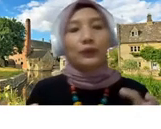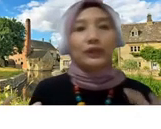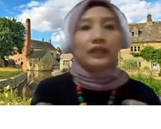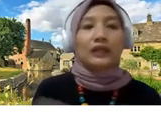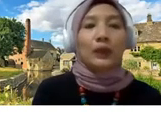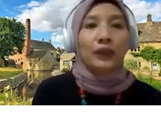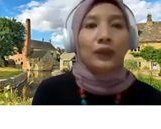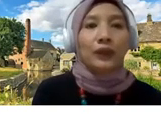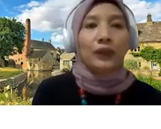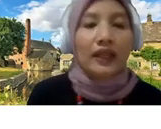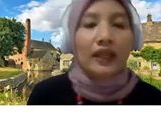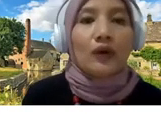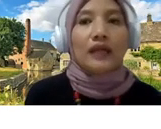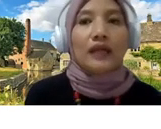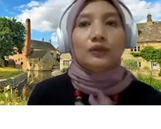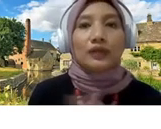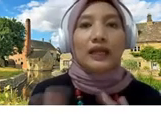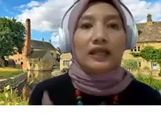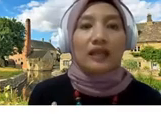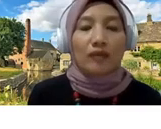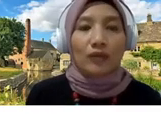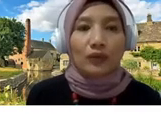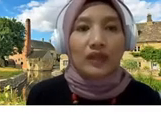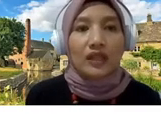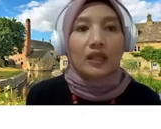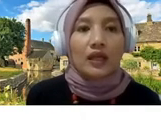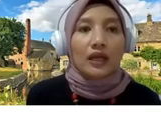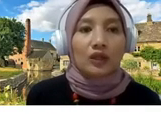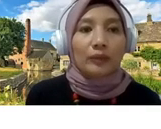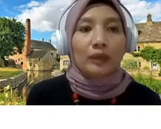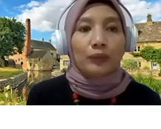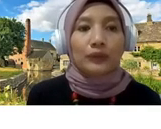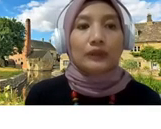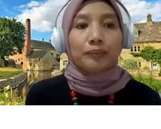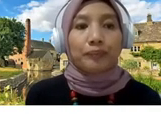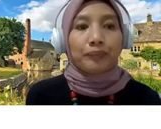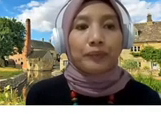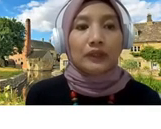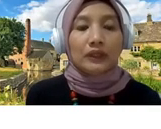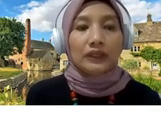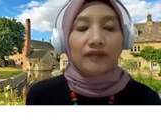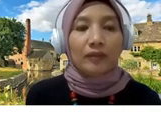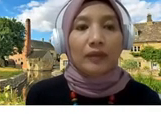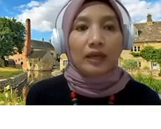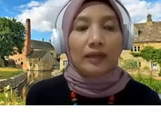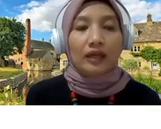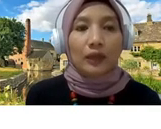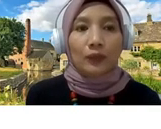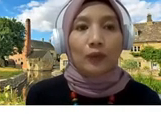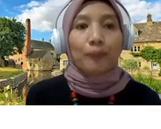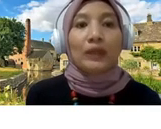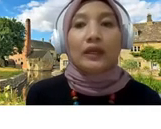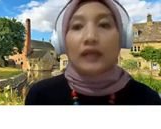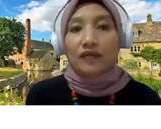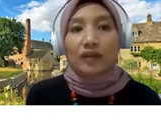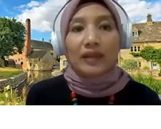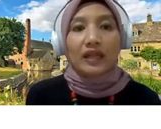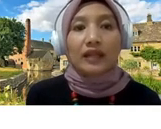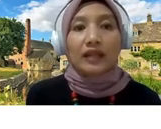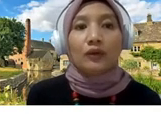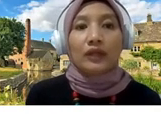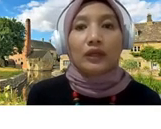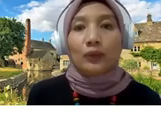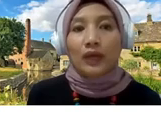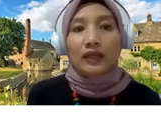perlu diketahui oleh seorang jurnalis yang mau menulis atau meliput difabel berhadapan dengan hukum nah